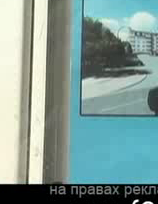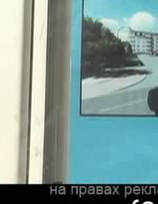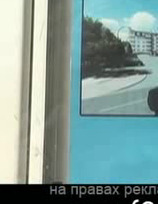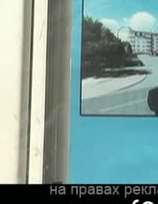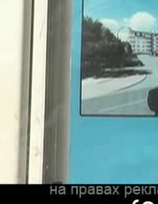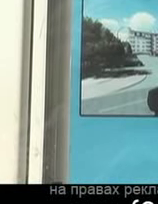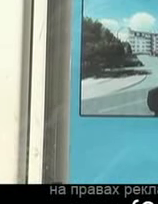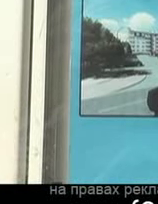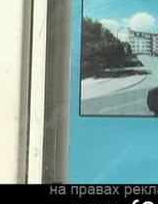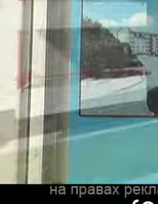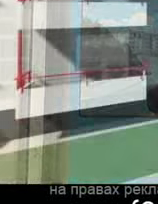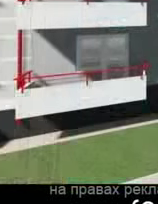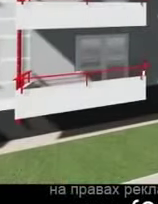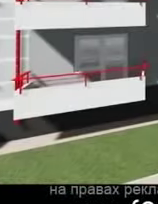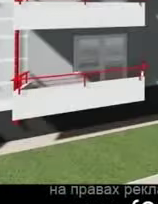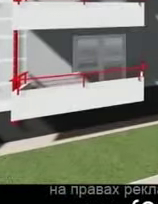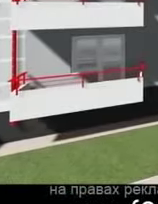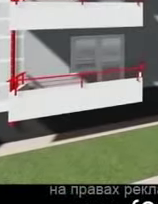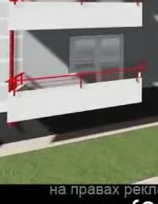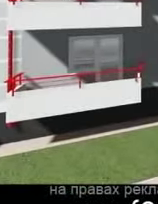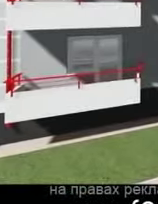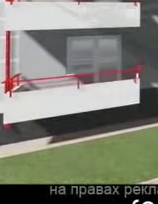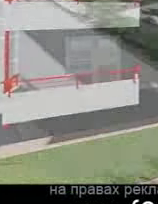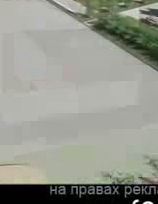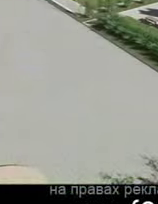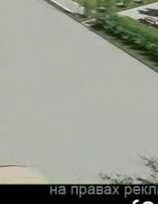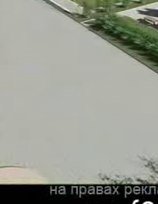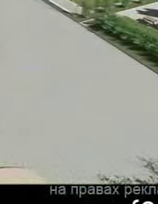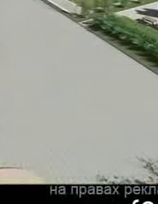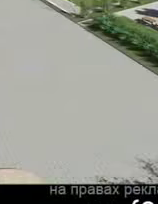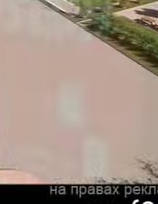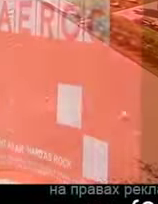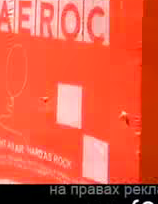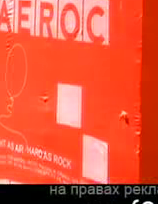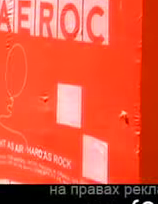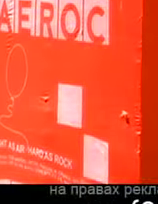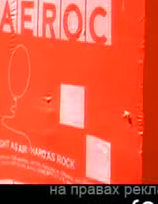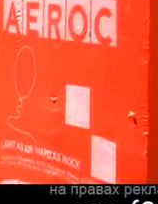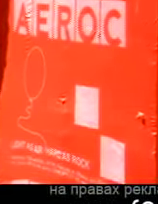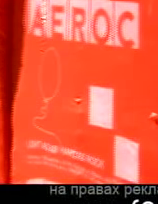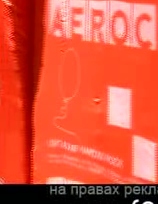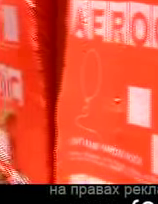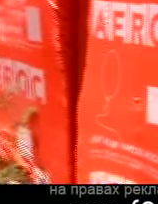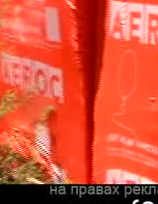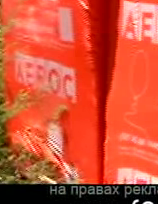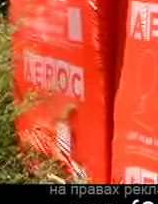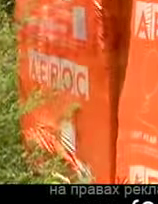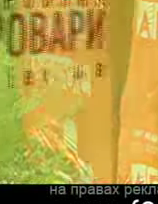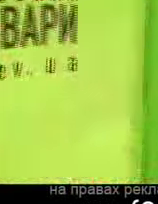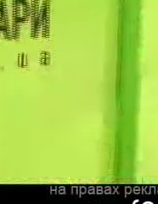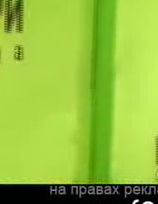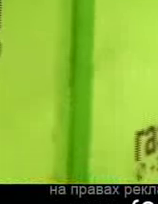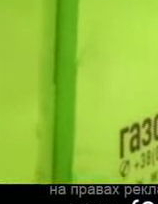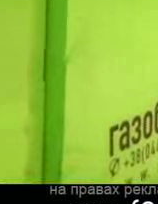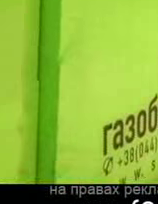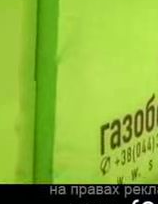перегляд!